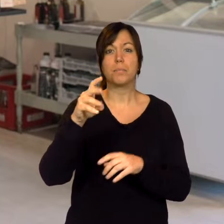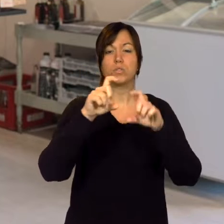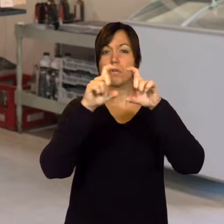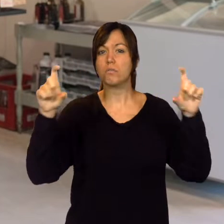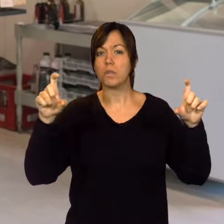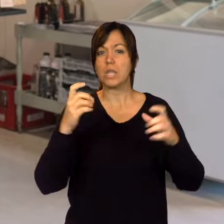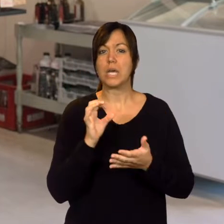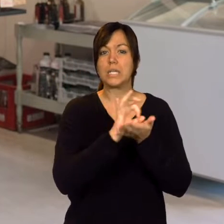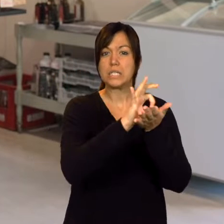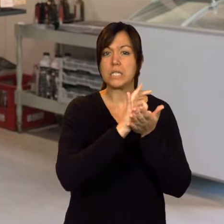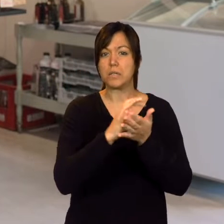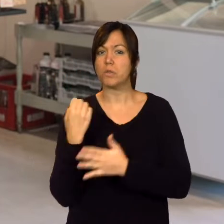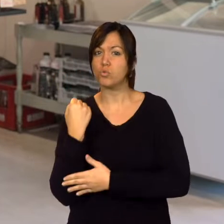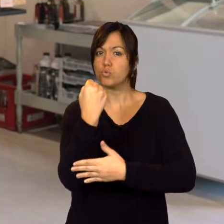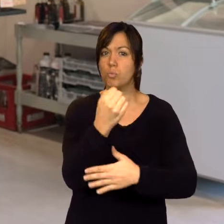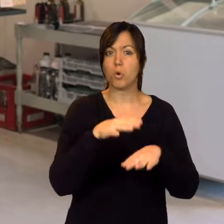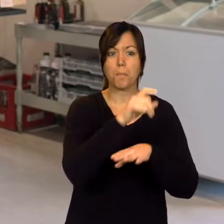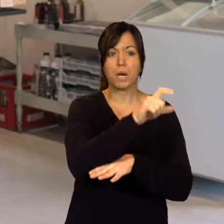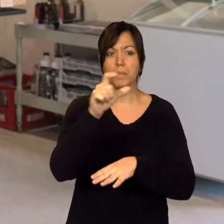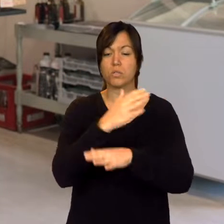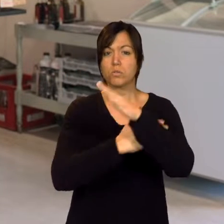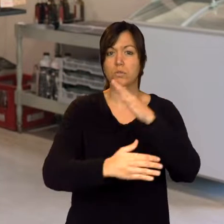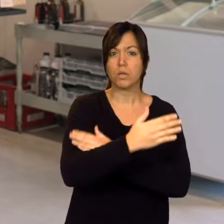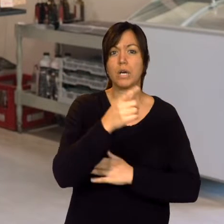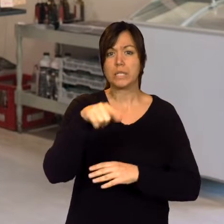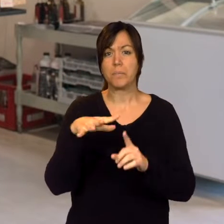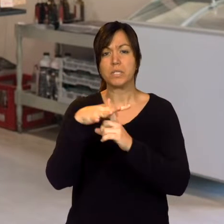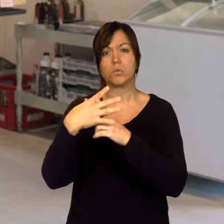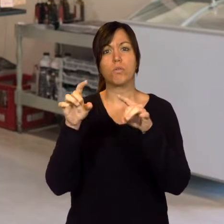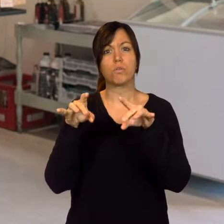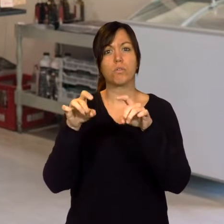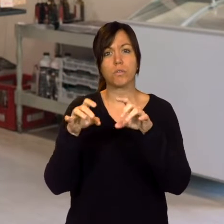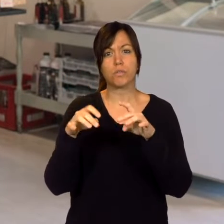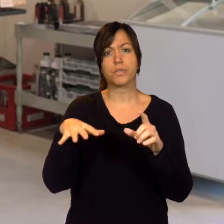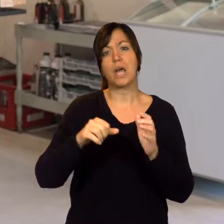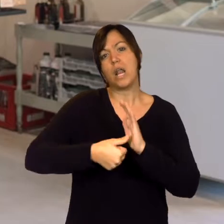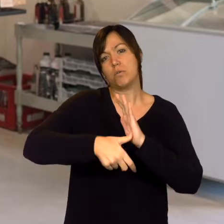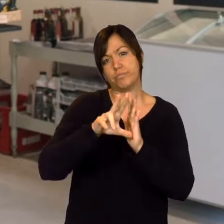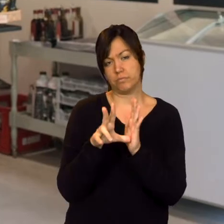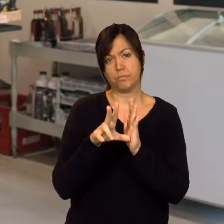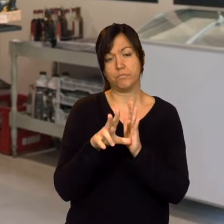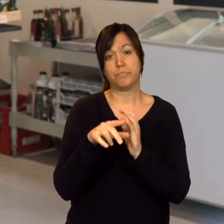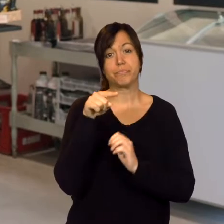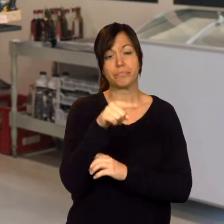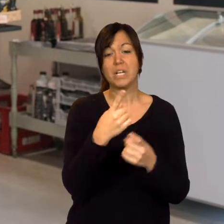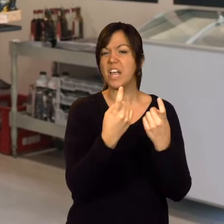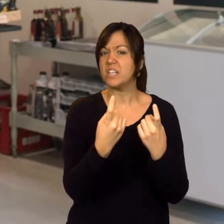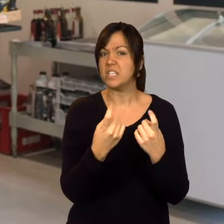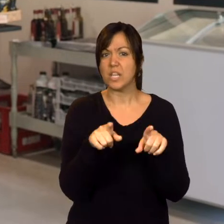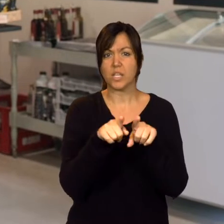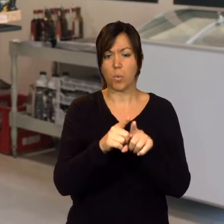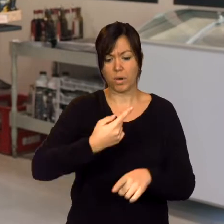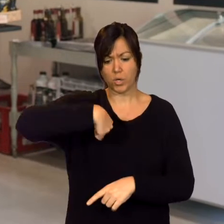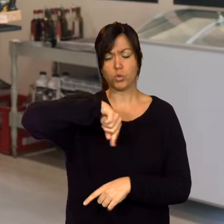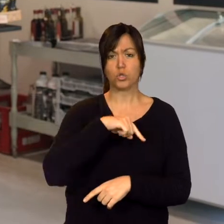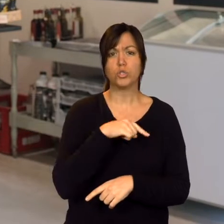que dóna servei i suport a les persones amb discapacitat i amb situació de vulnerabilitat a la comarca del Ripollès. Les necessitats d'aquestes